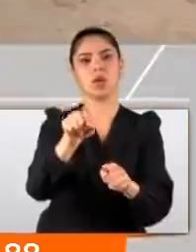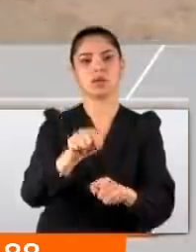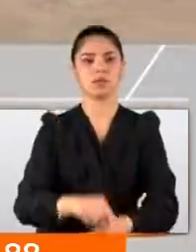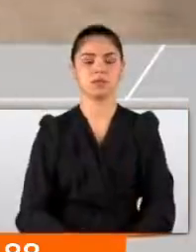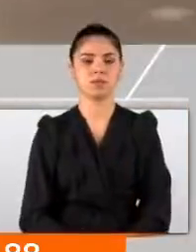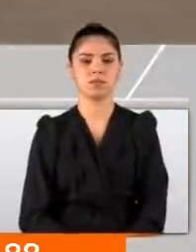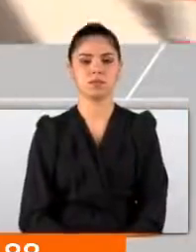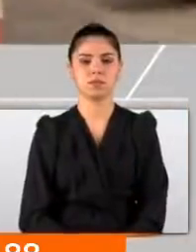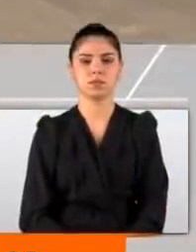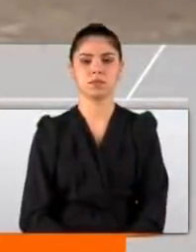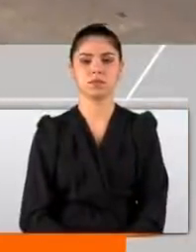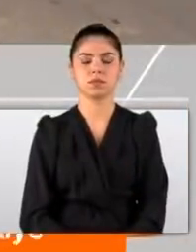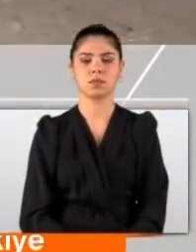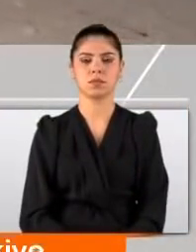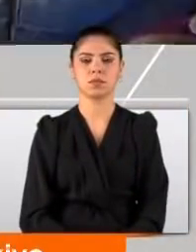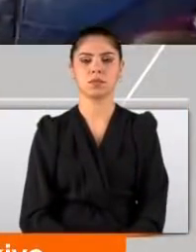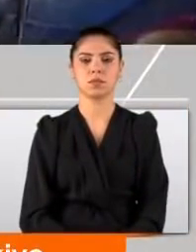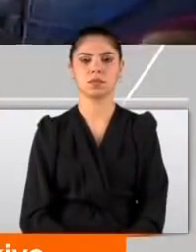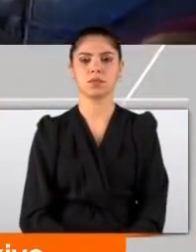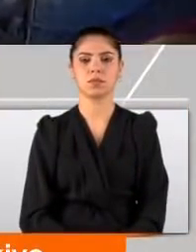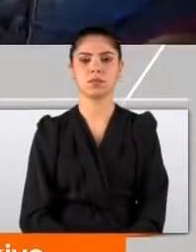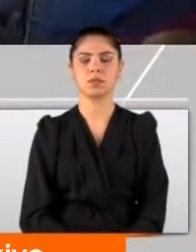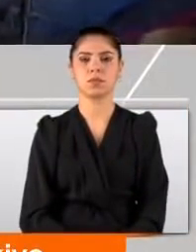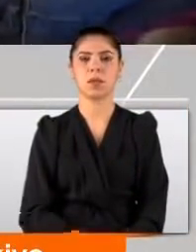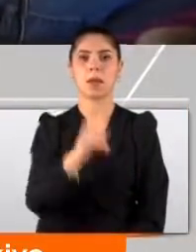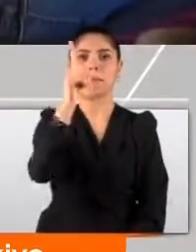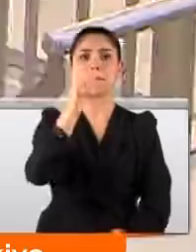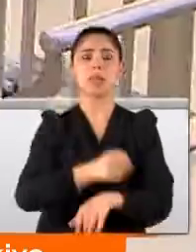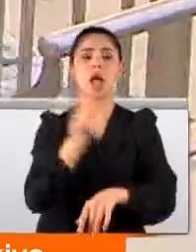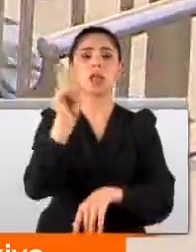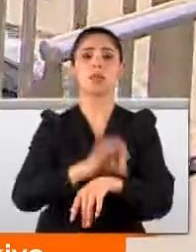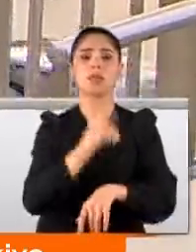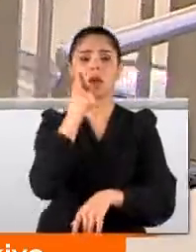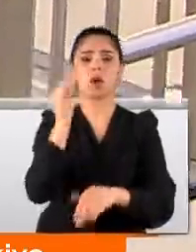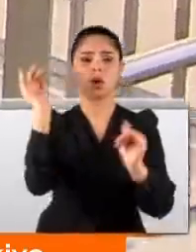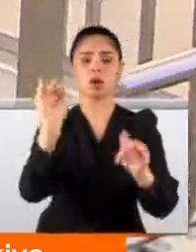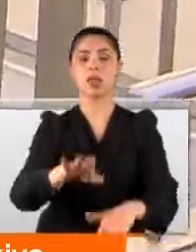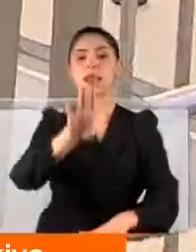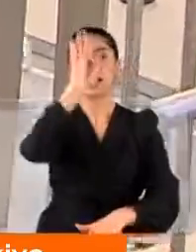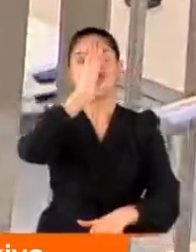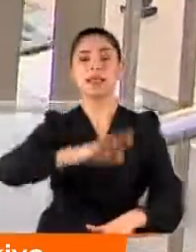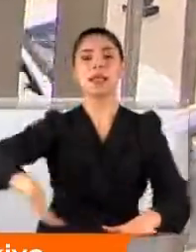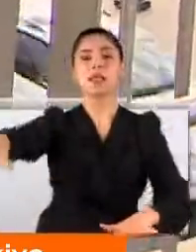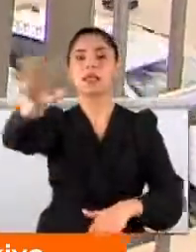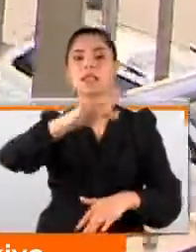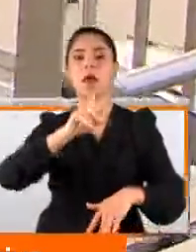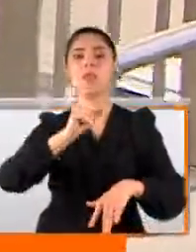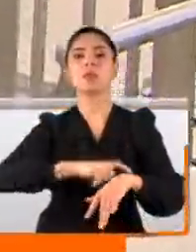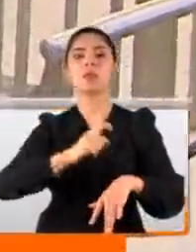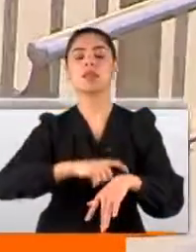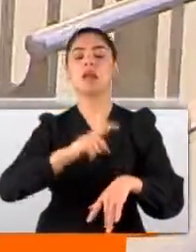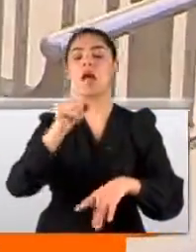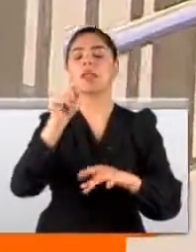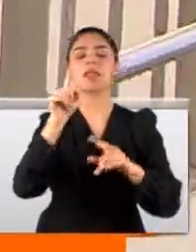Bir saat çekti ama çok yoğun yani. Bir saat 20 dakikada buraya geldim. İstanbul'un artık trafik siz saati yok. Sanki bu